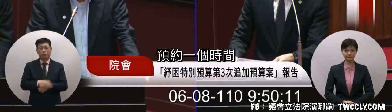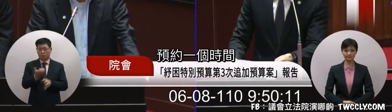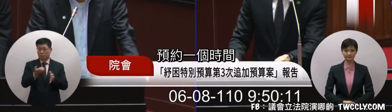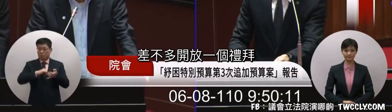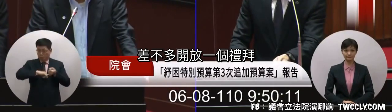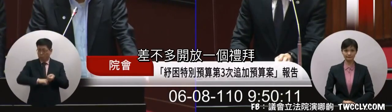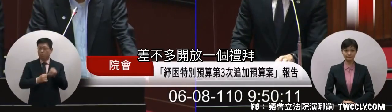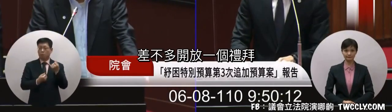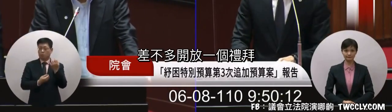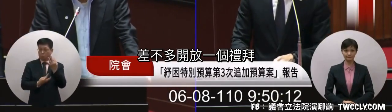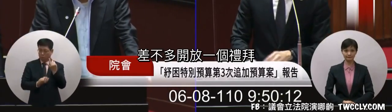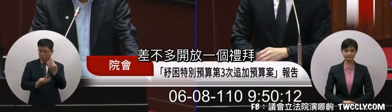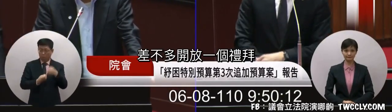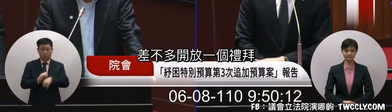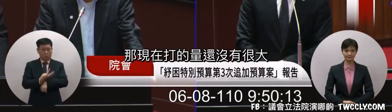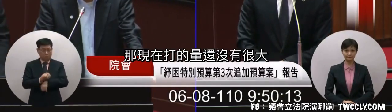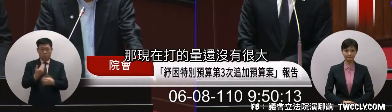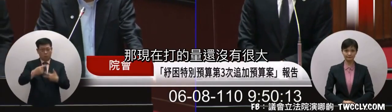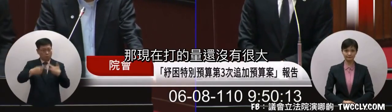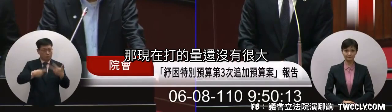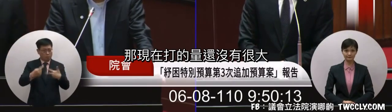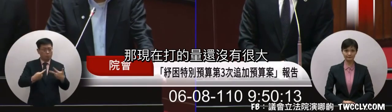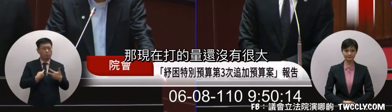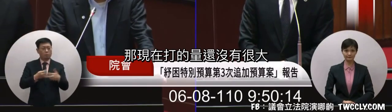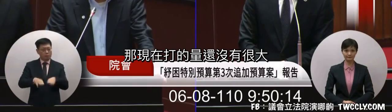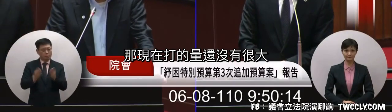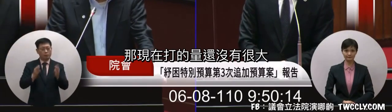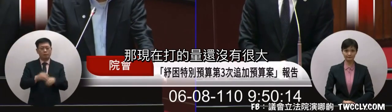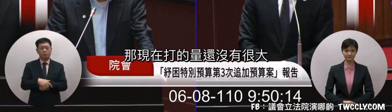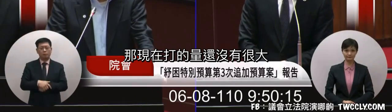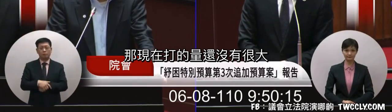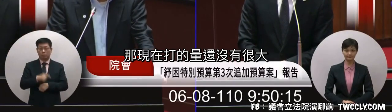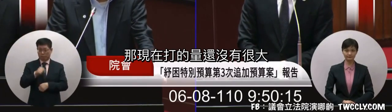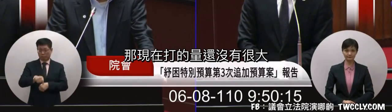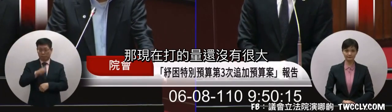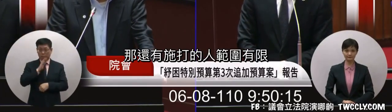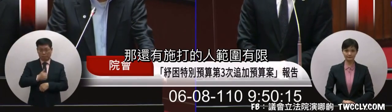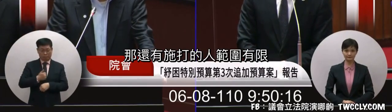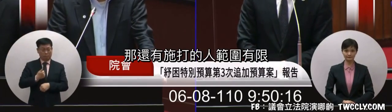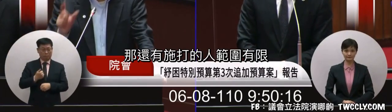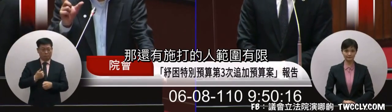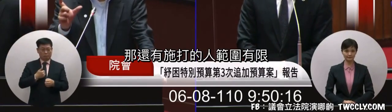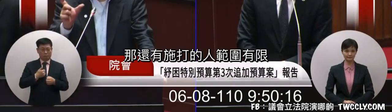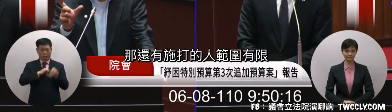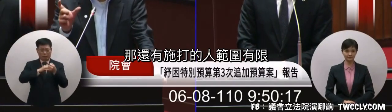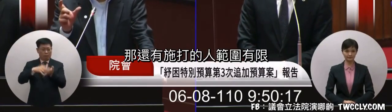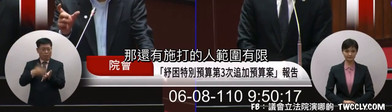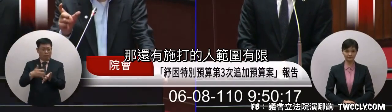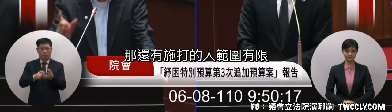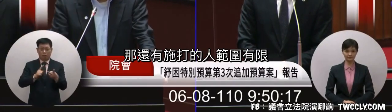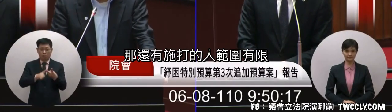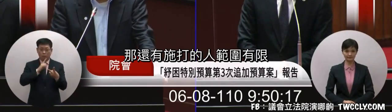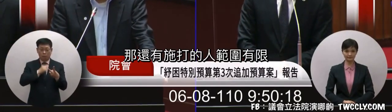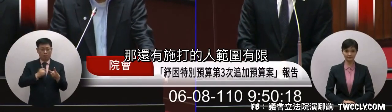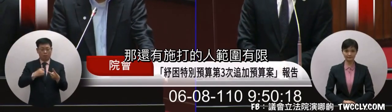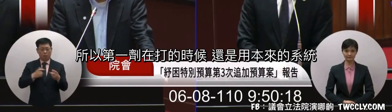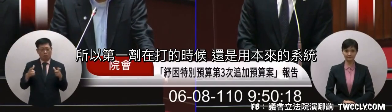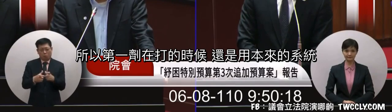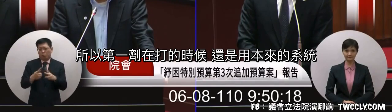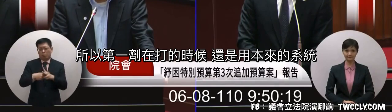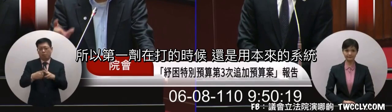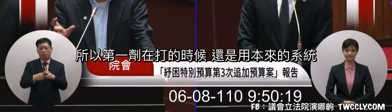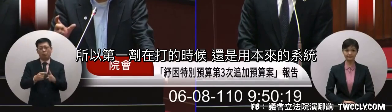約一個時間差不多開放一個禮拜現在進來這個因為這個量不太大還有住的人環圍有限